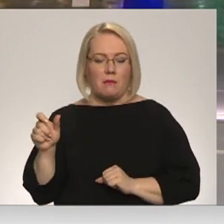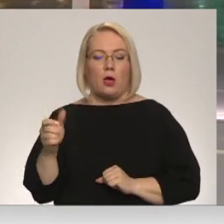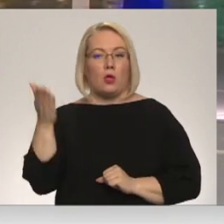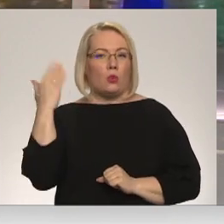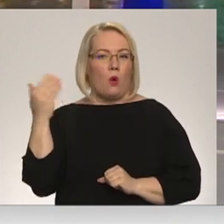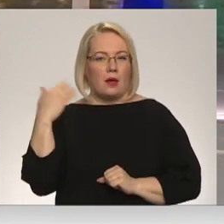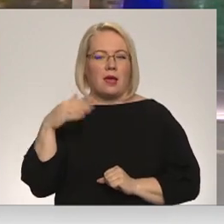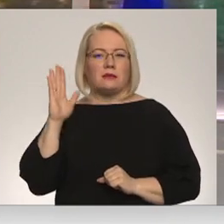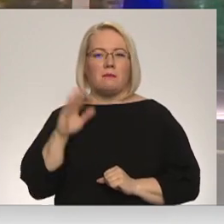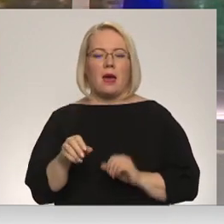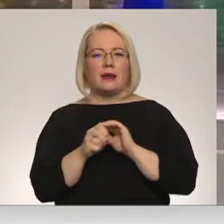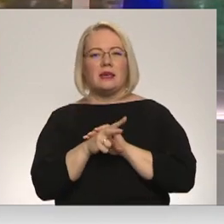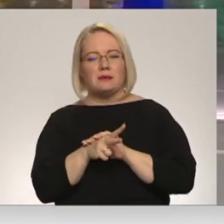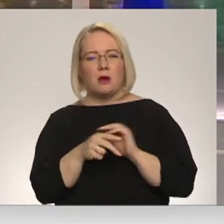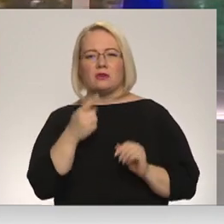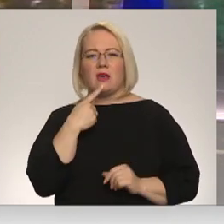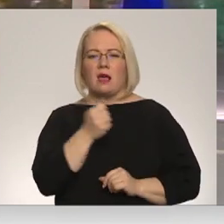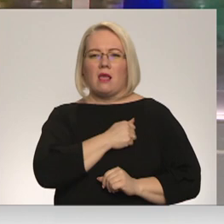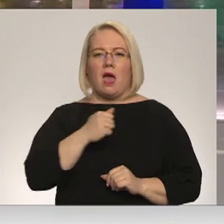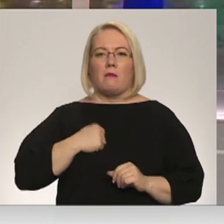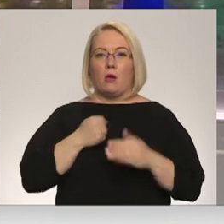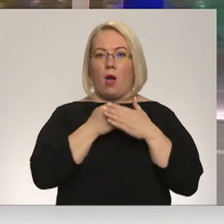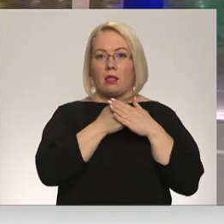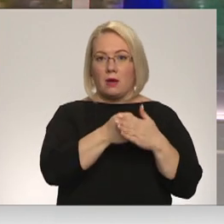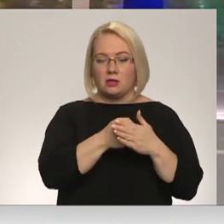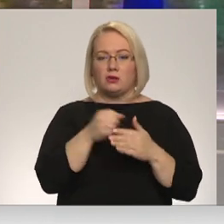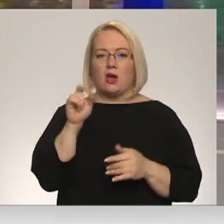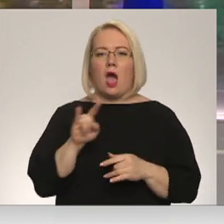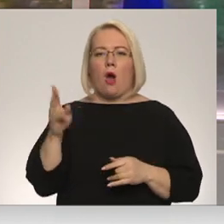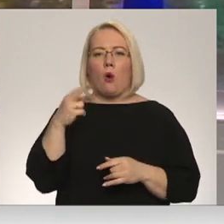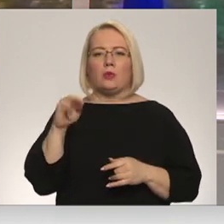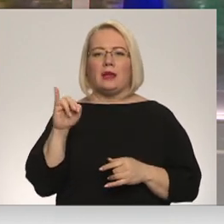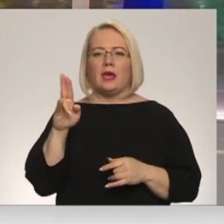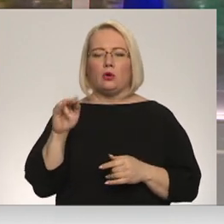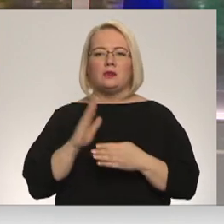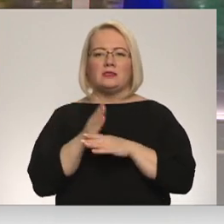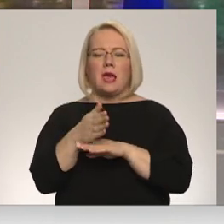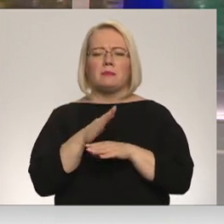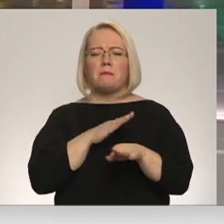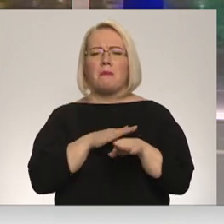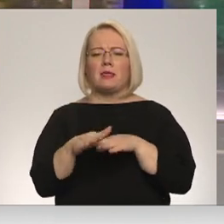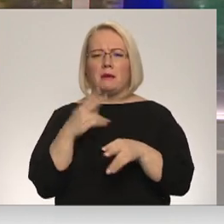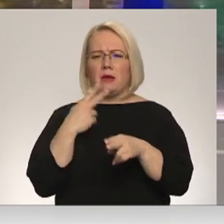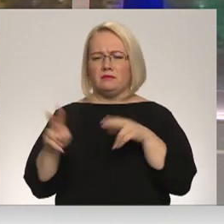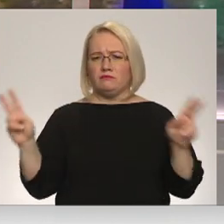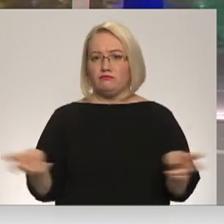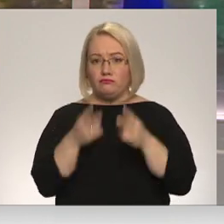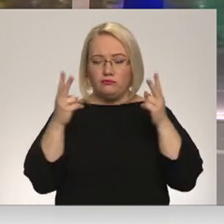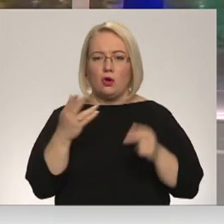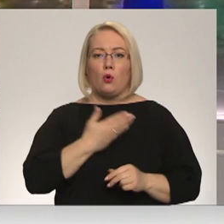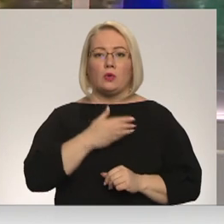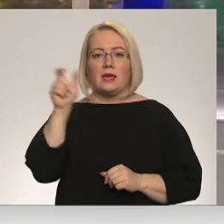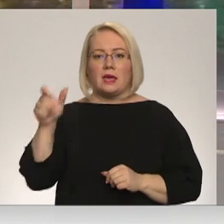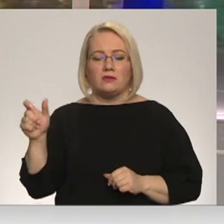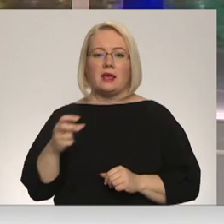To laiku par izbēgušu sarkanarmiešu atbalstīšanu Audriņu ciems pilnībā nodedzināts, bet tā iedzīvotāji arī